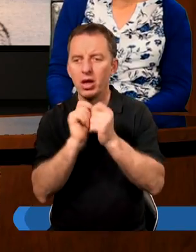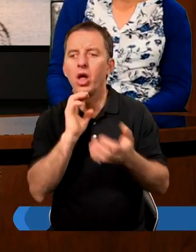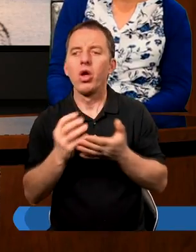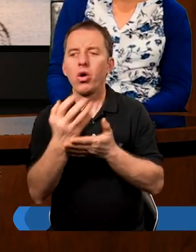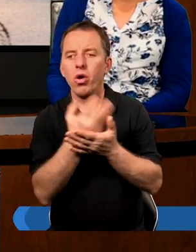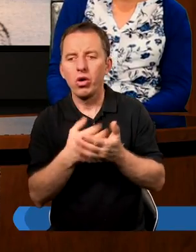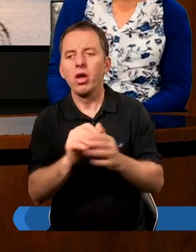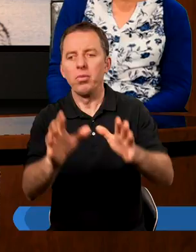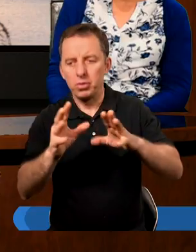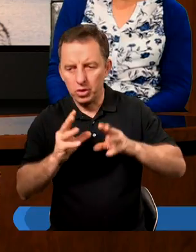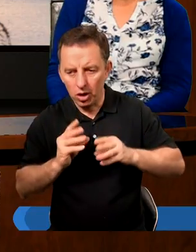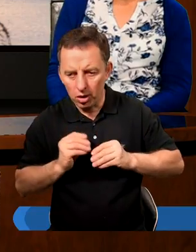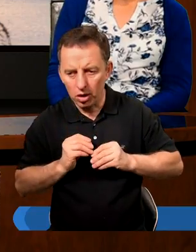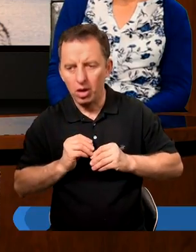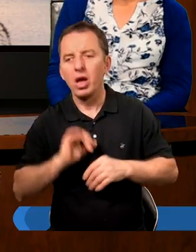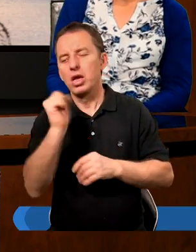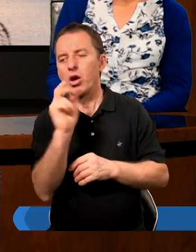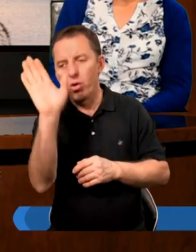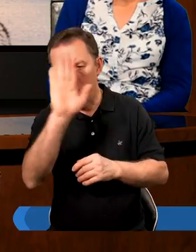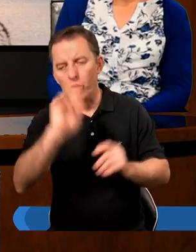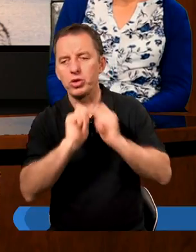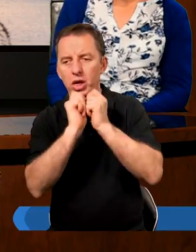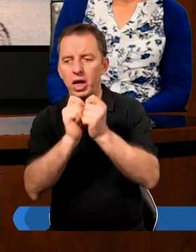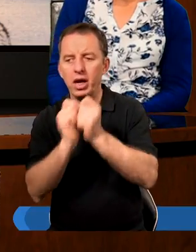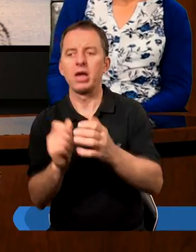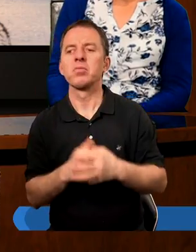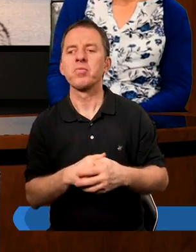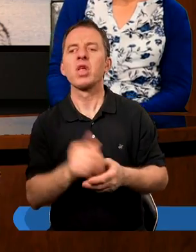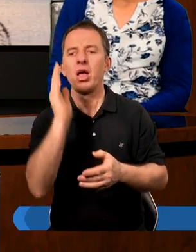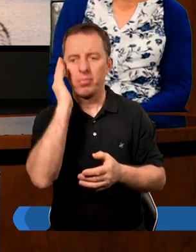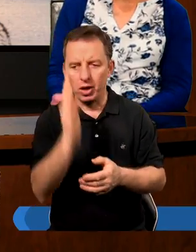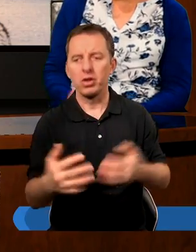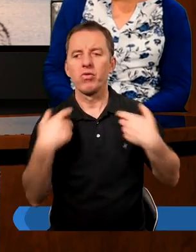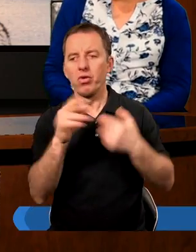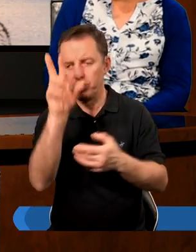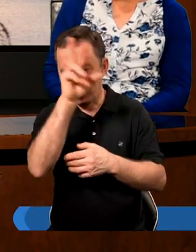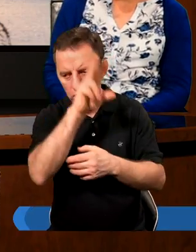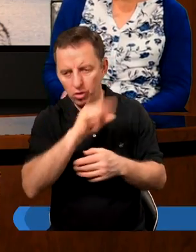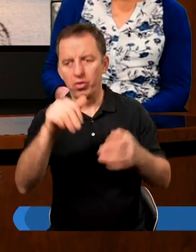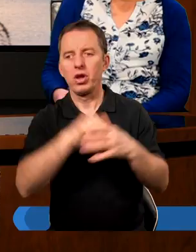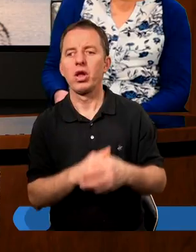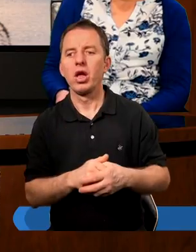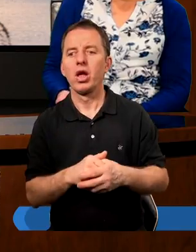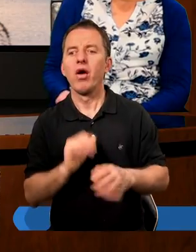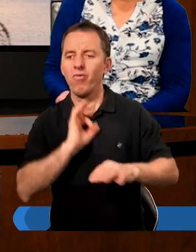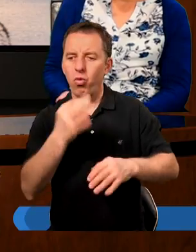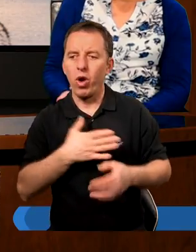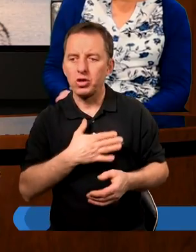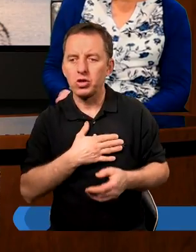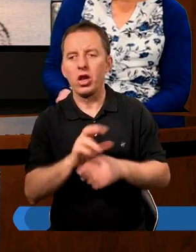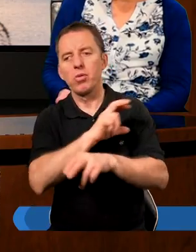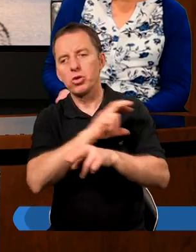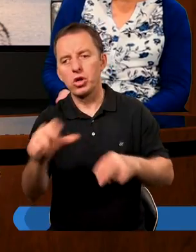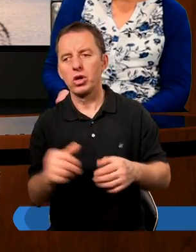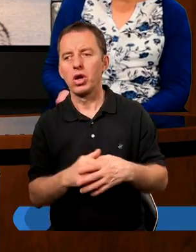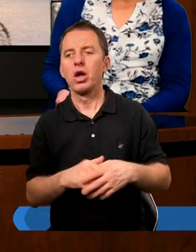możemy korzystać wtedy, kiedy przyjmiemy je jako Boże dary. Czyli będziemy w rzeczywistości właścicielami, czy?